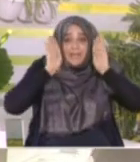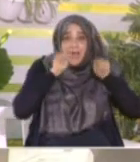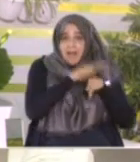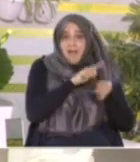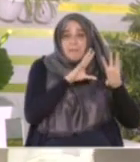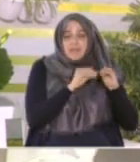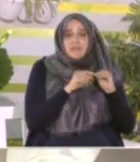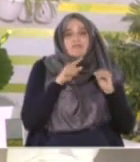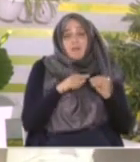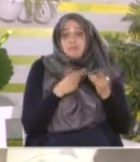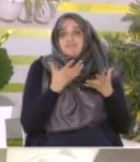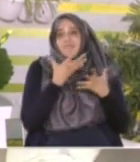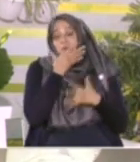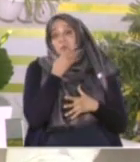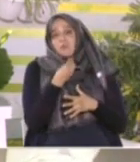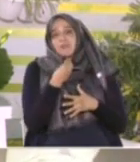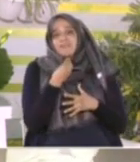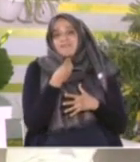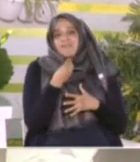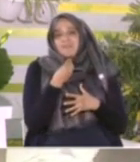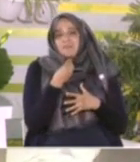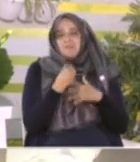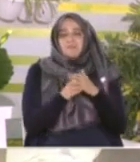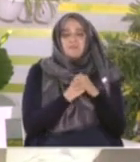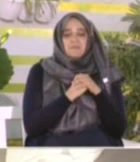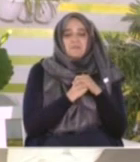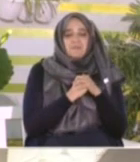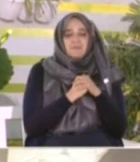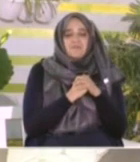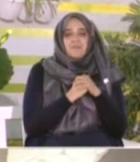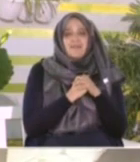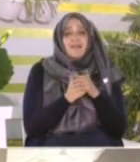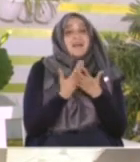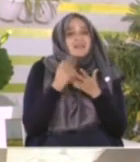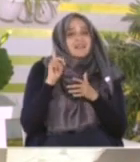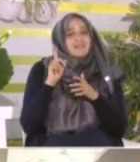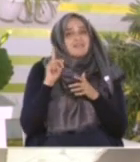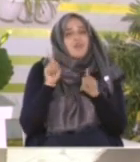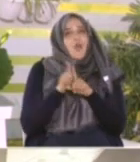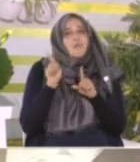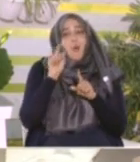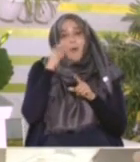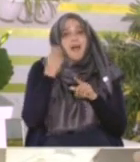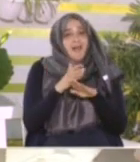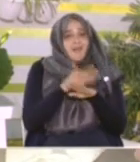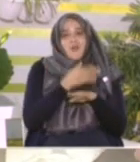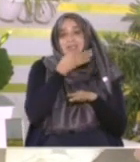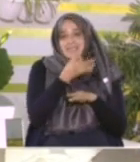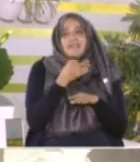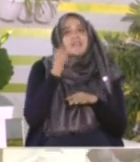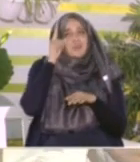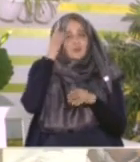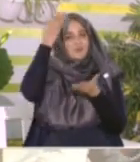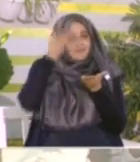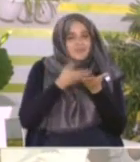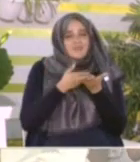موقف جميل جليل أوثر عن عمر ربنا رضي الله كما في حديث أنس رضي